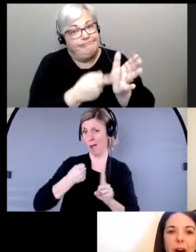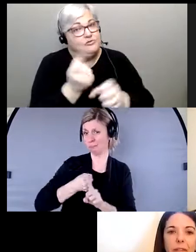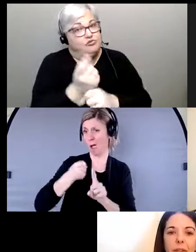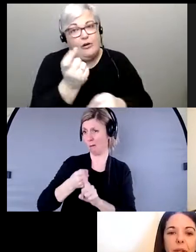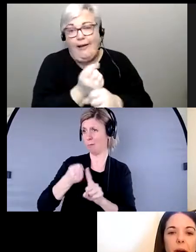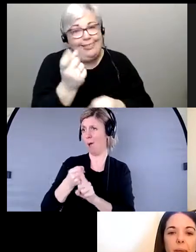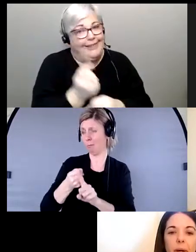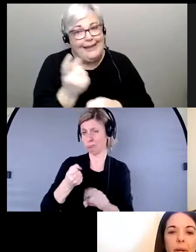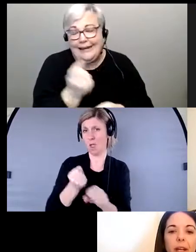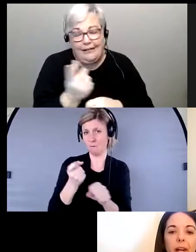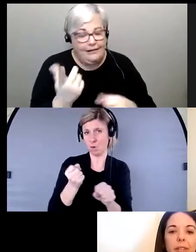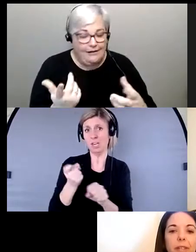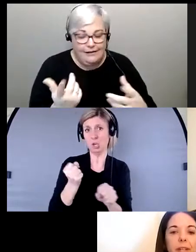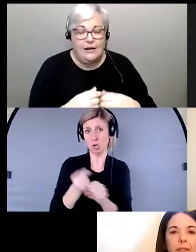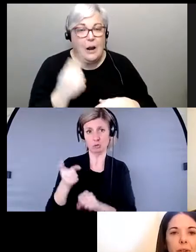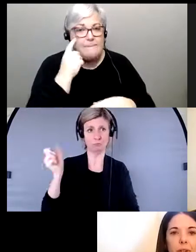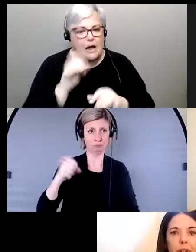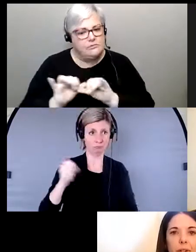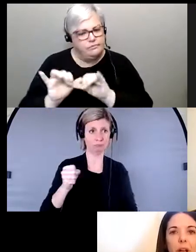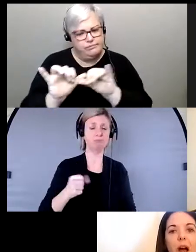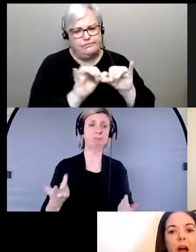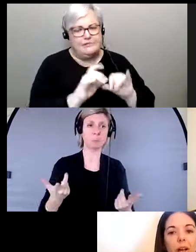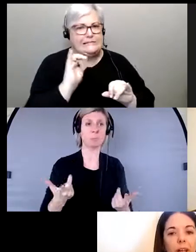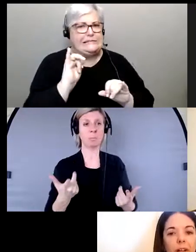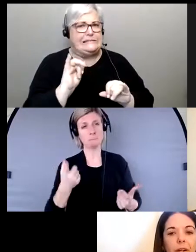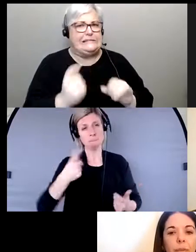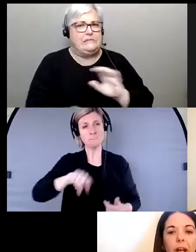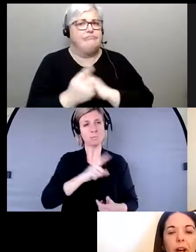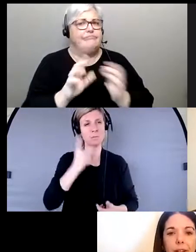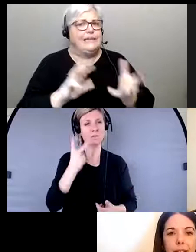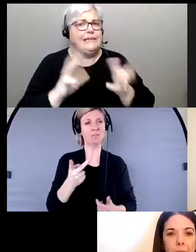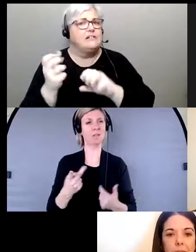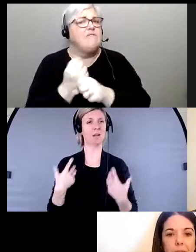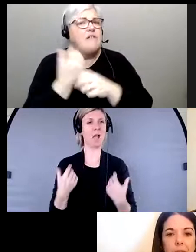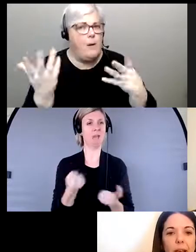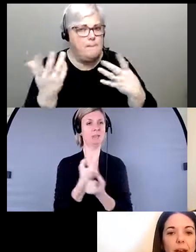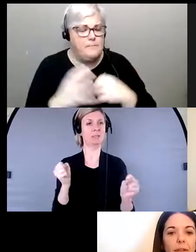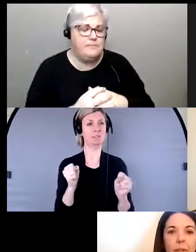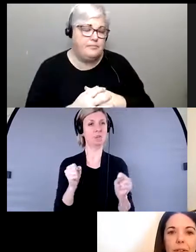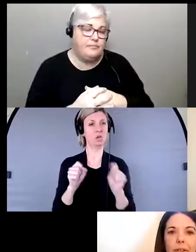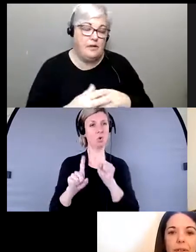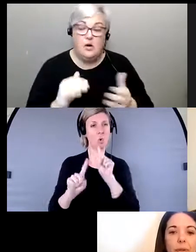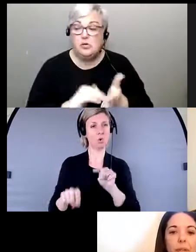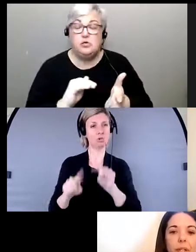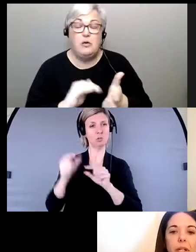important de penser à des scénarios de crise. Souvent, les avis de